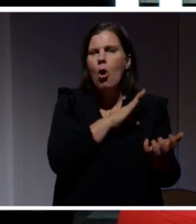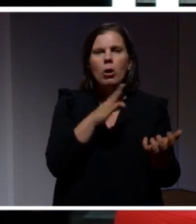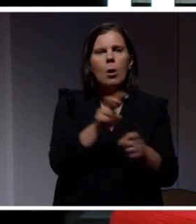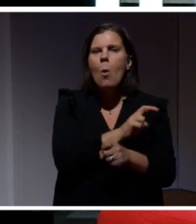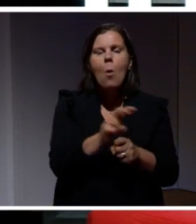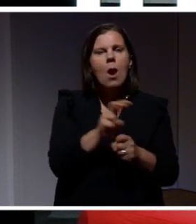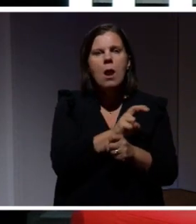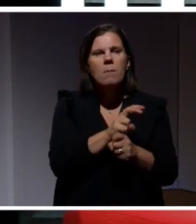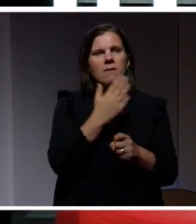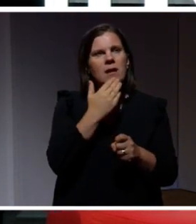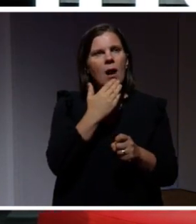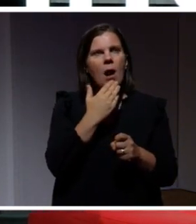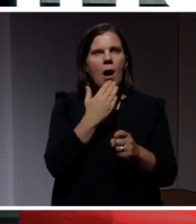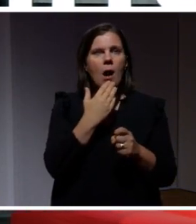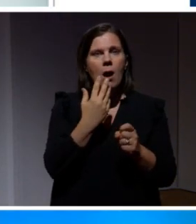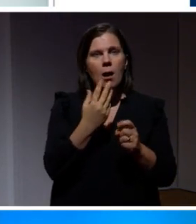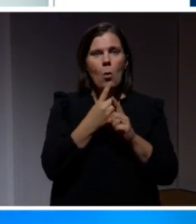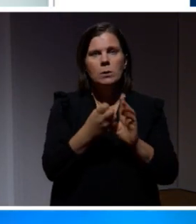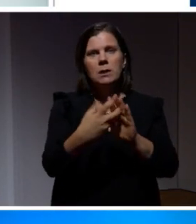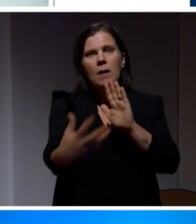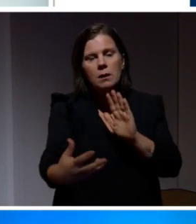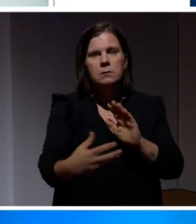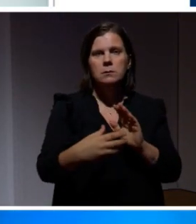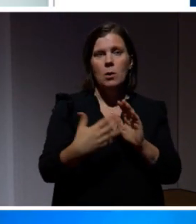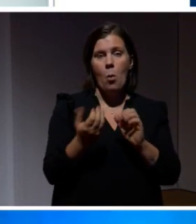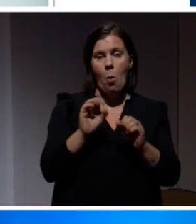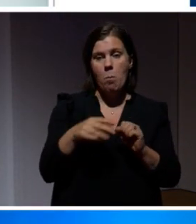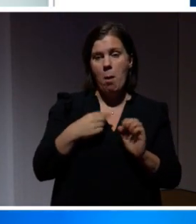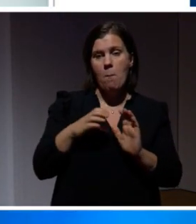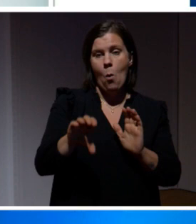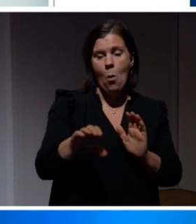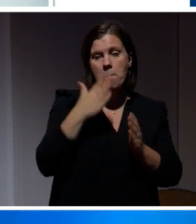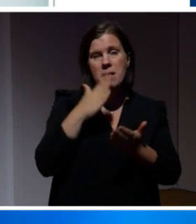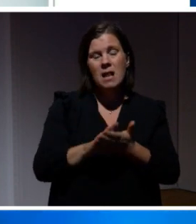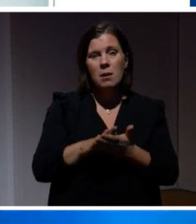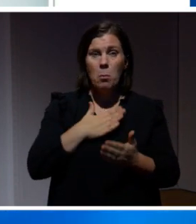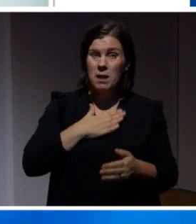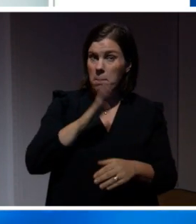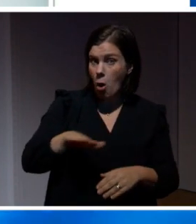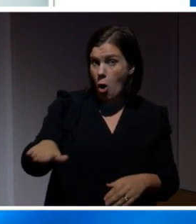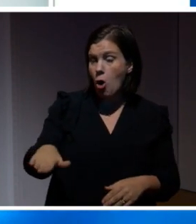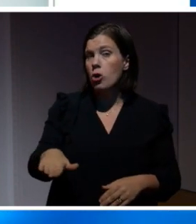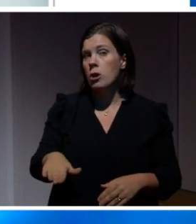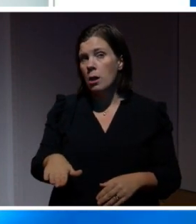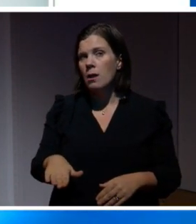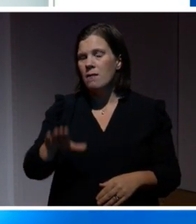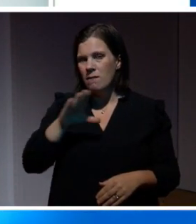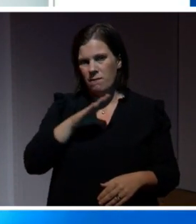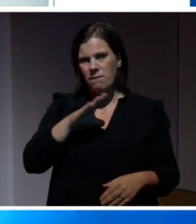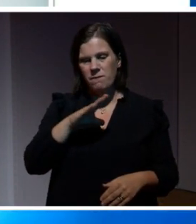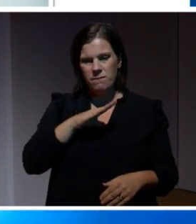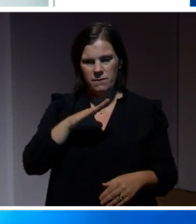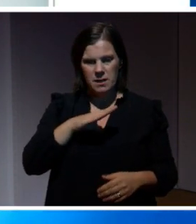konsekvenserna av att man till exempel delar bilder på sina barn. Och det finns en rörelse där